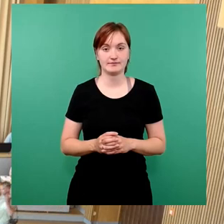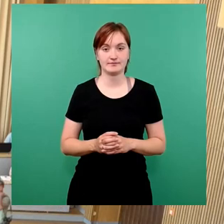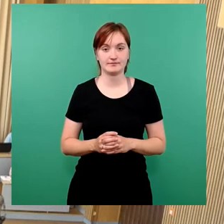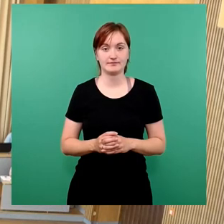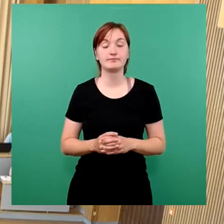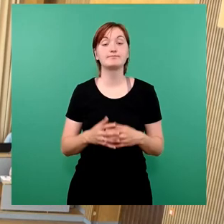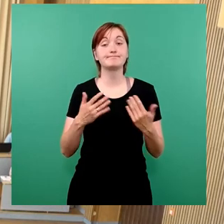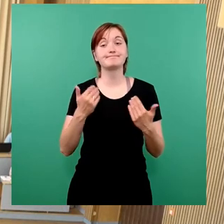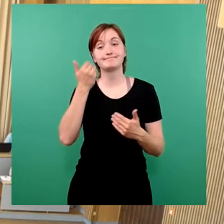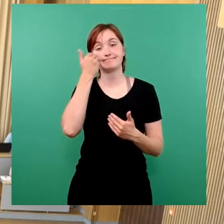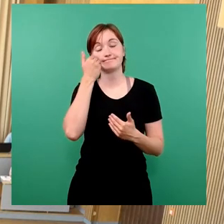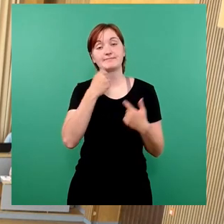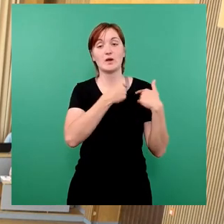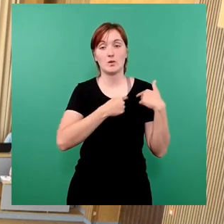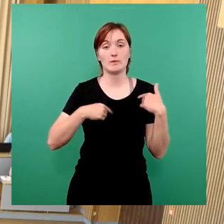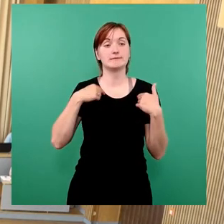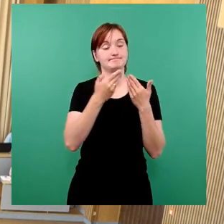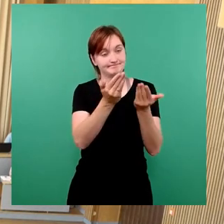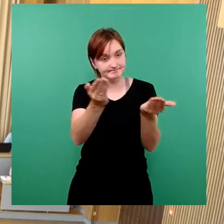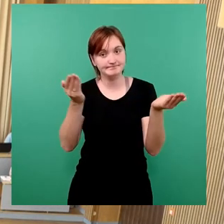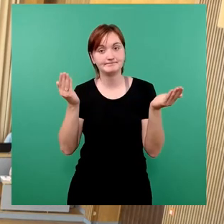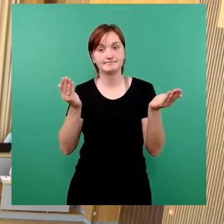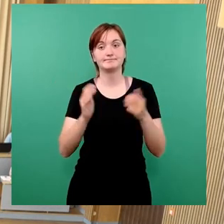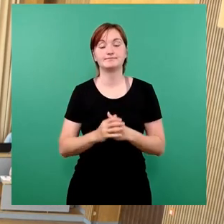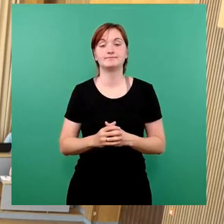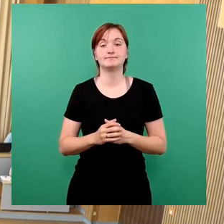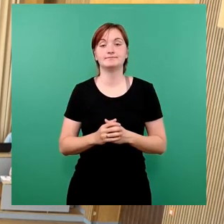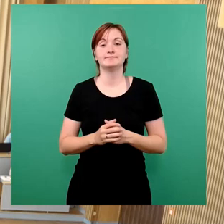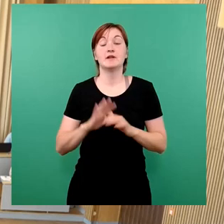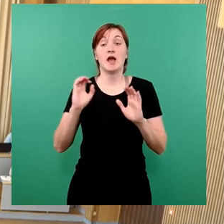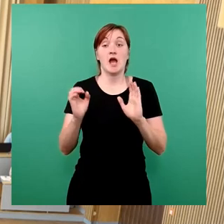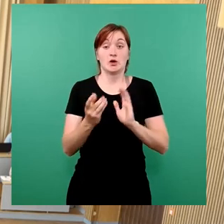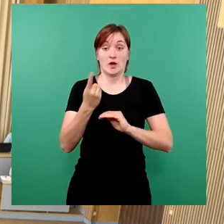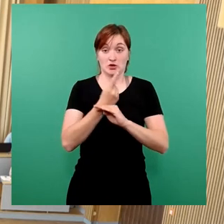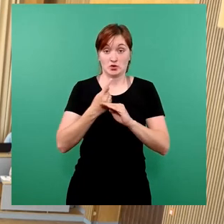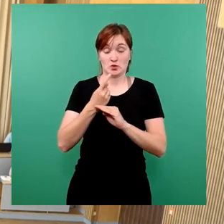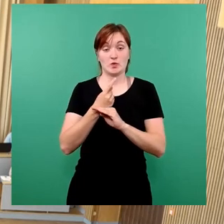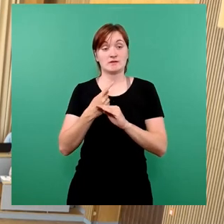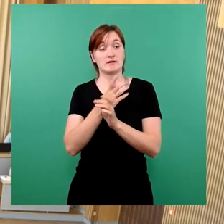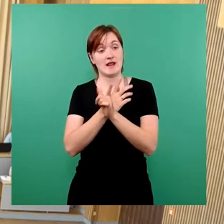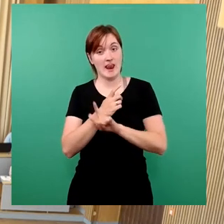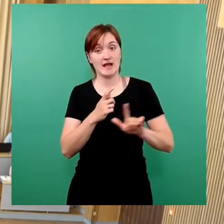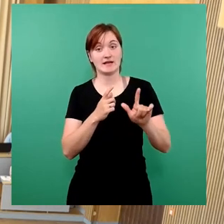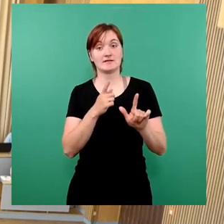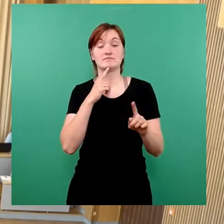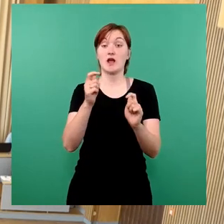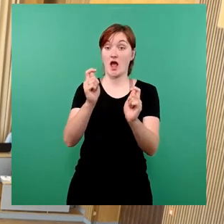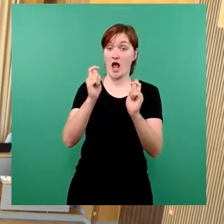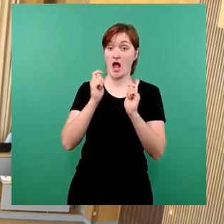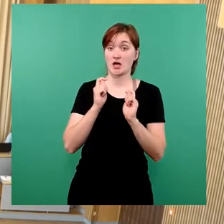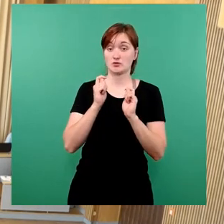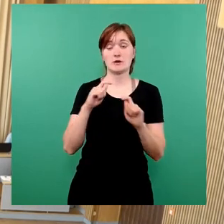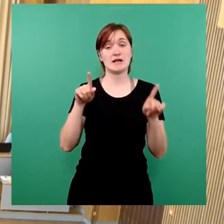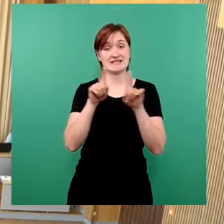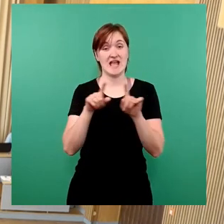Sehr geehrter Herr Oberbürgermeister, liebe Kollegen, zur aktuellen Stunde der Linken liegt ein Antrag zum selben Thema, zum